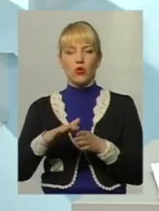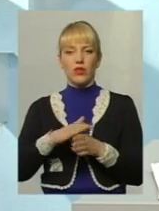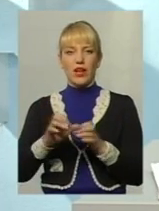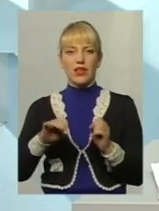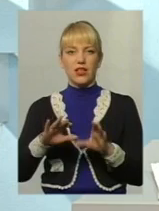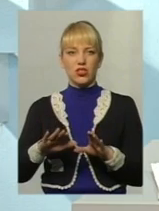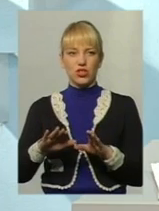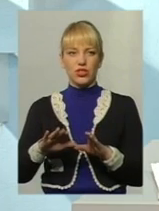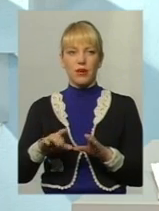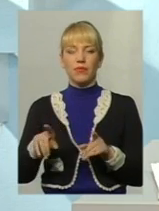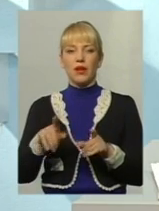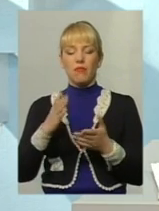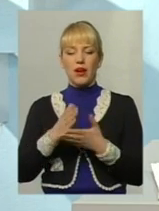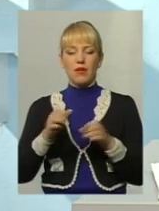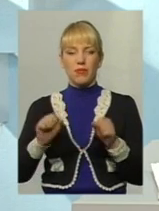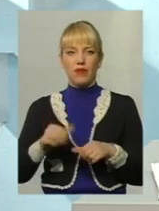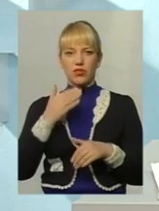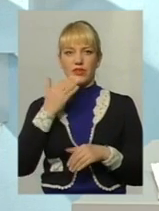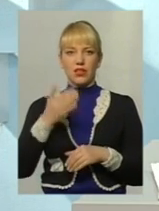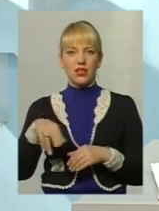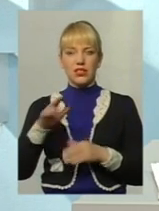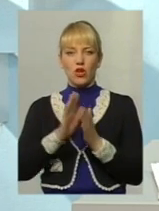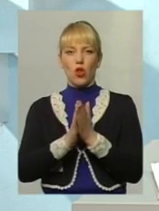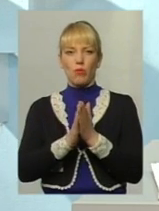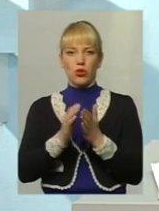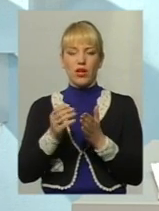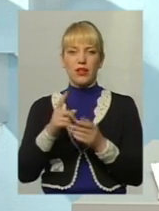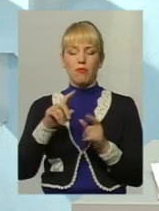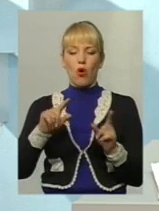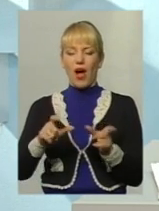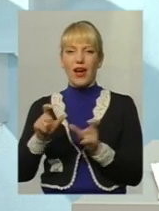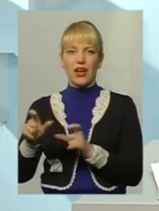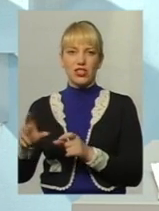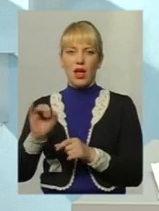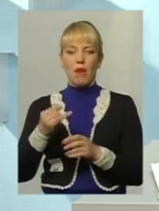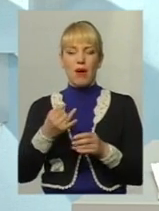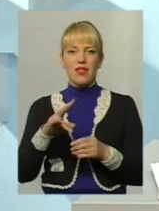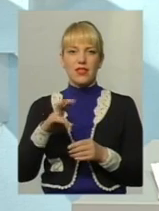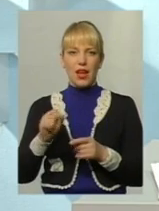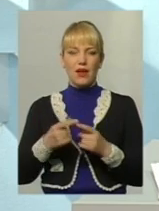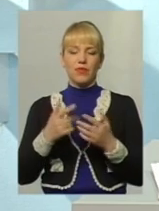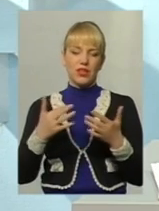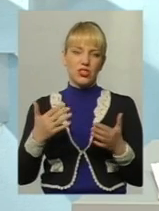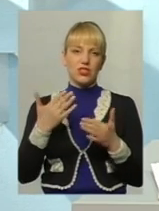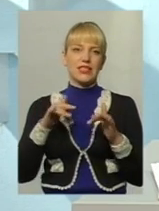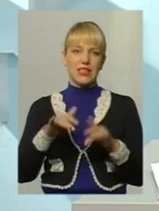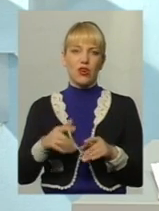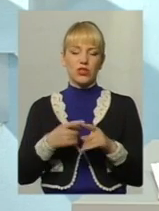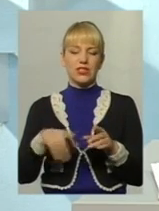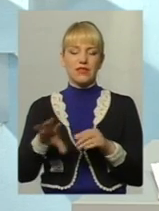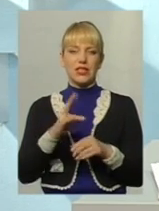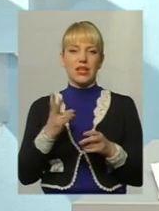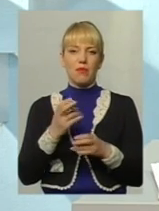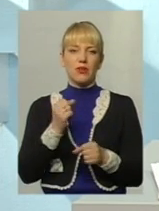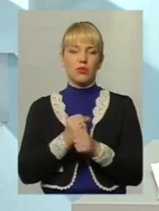рішення, має право звертатися з клопотаннями про арешт, майна за місцем його проживання і інші заходи. Це все треба шляхом